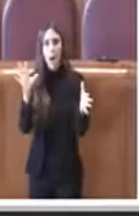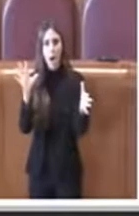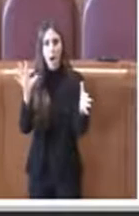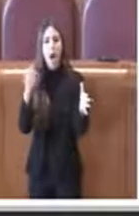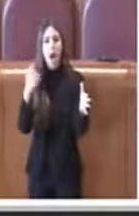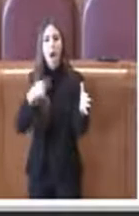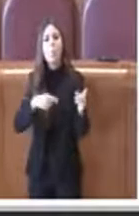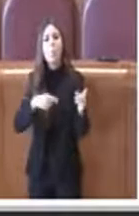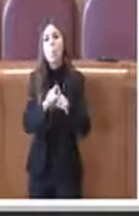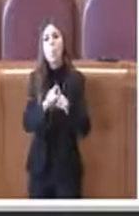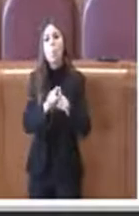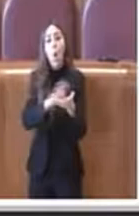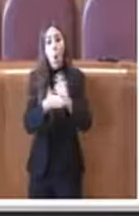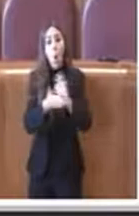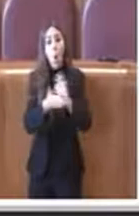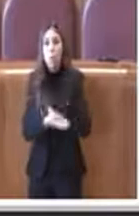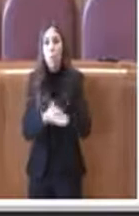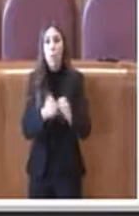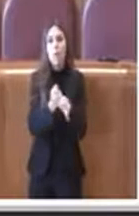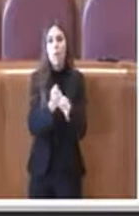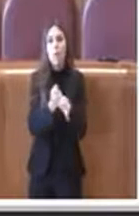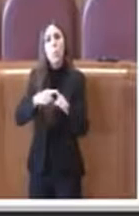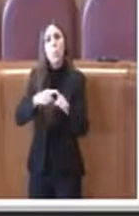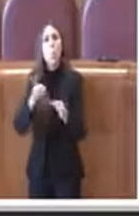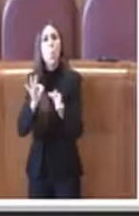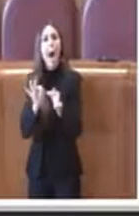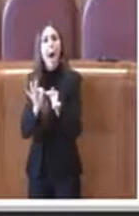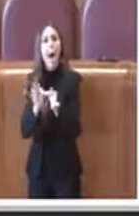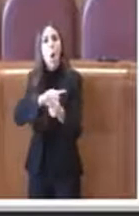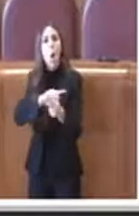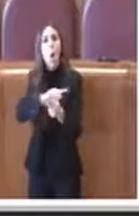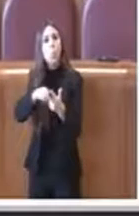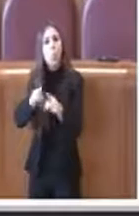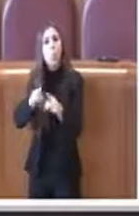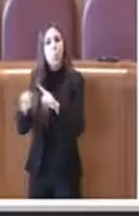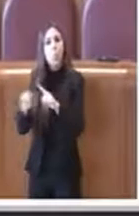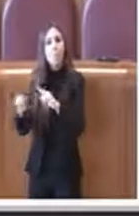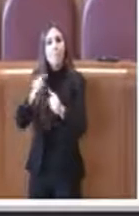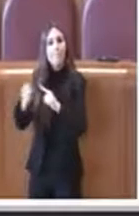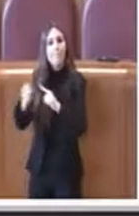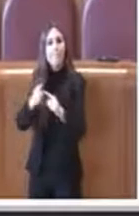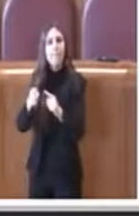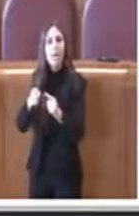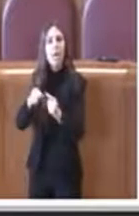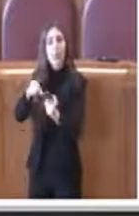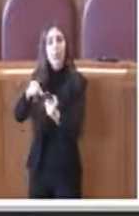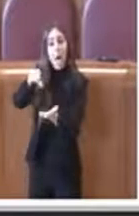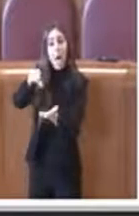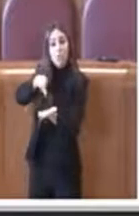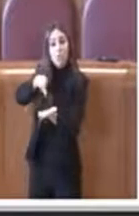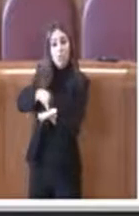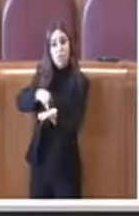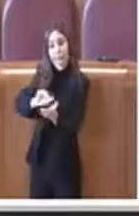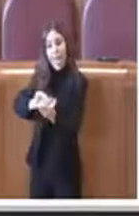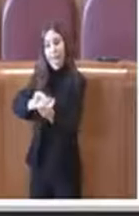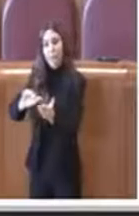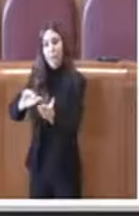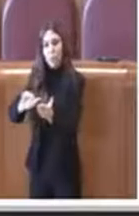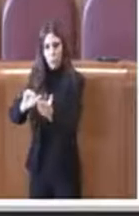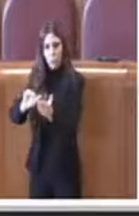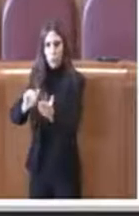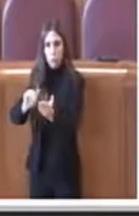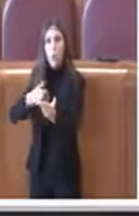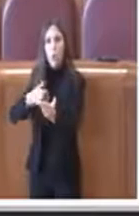difesa del contratto nazionale per il rispetto degli accordi per l'apertura di un tavolo sul lavoro baricentrato ovviamente sto